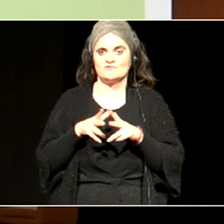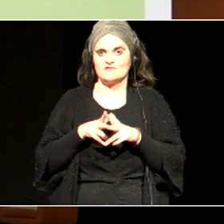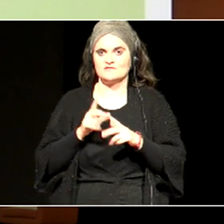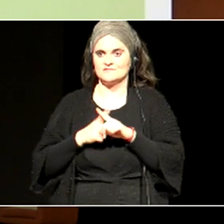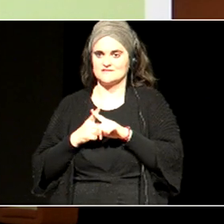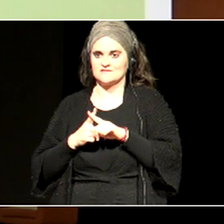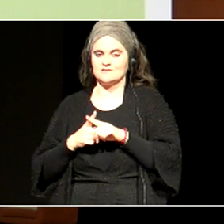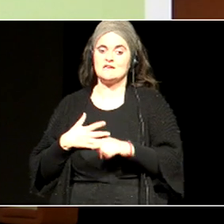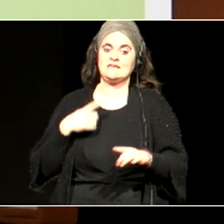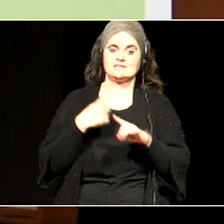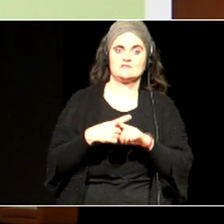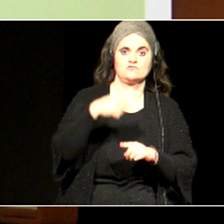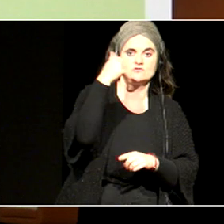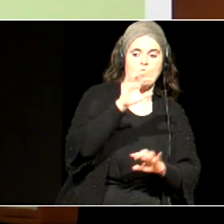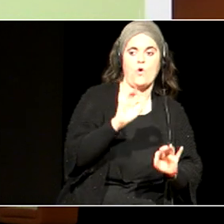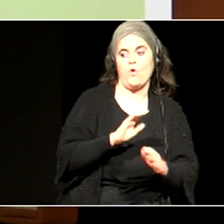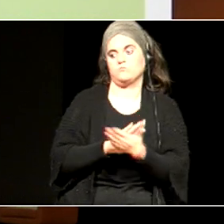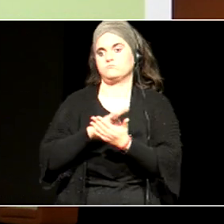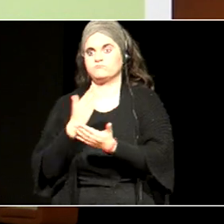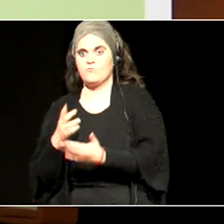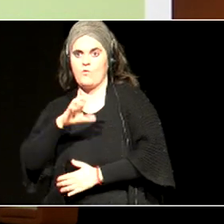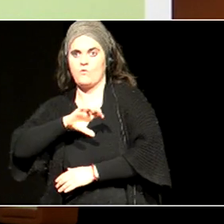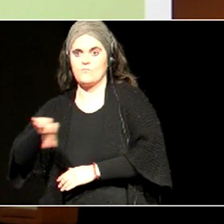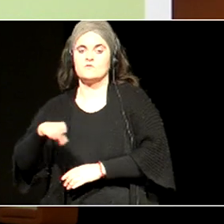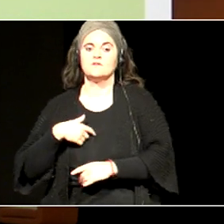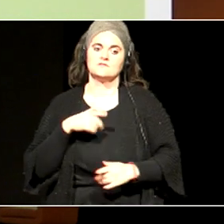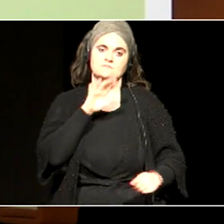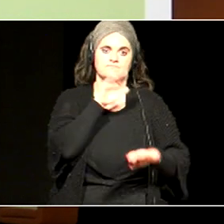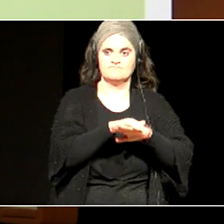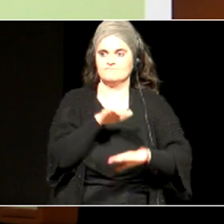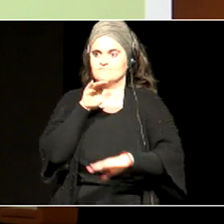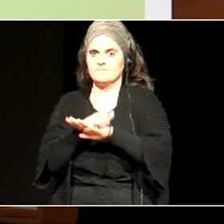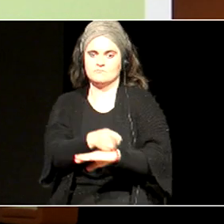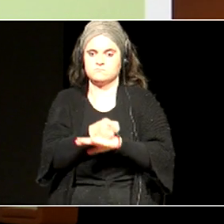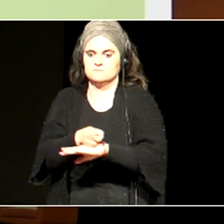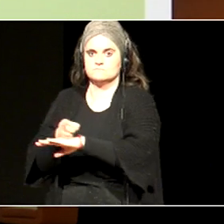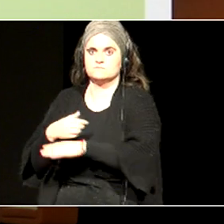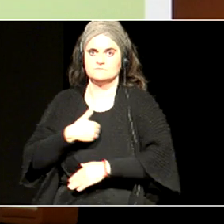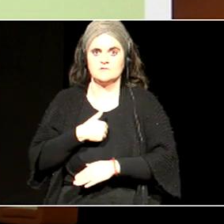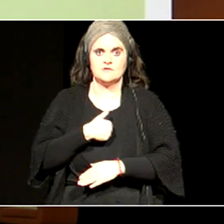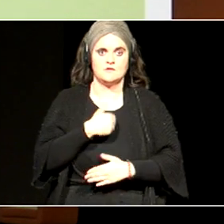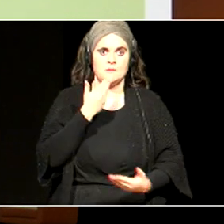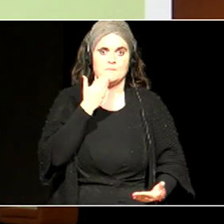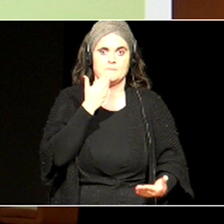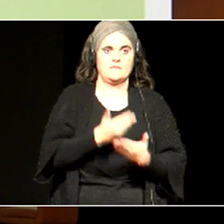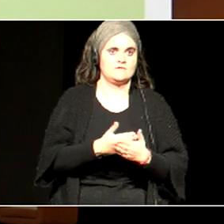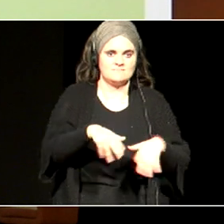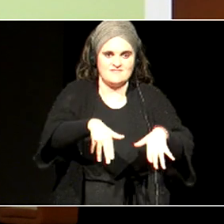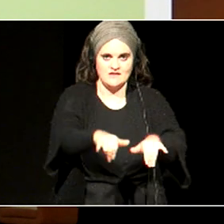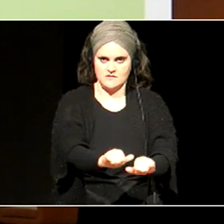seztu batekoa edo bestekoa, izateagatik, betetxeko, eskatzen zaizkien, rolak, kontuan, izan, gabe,